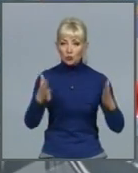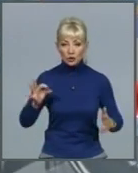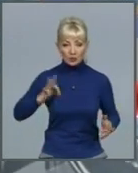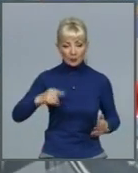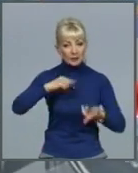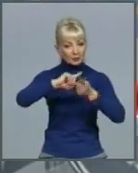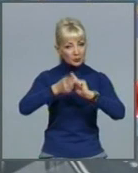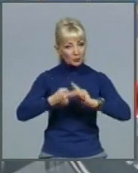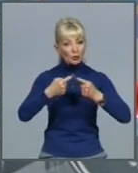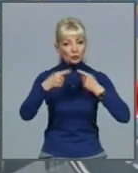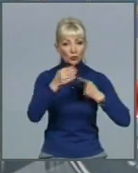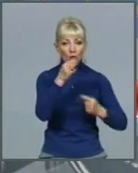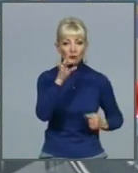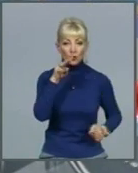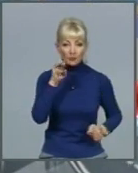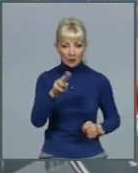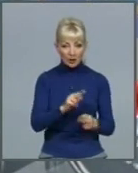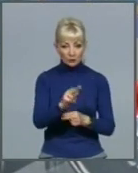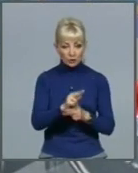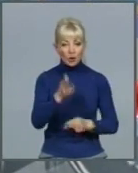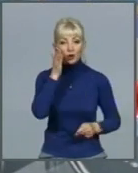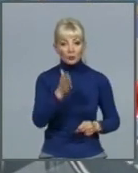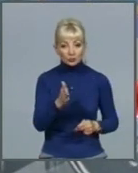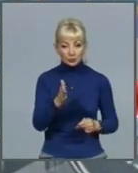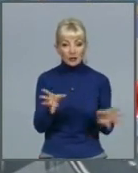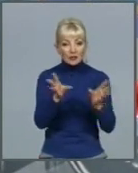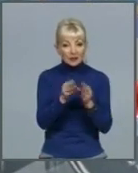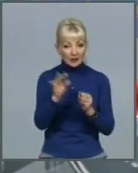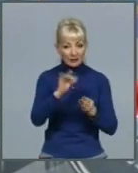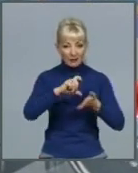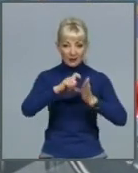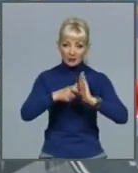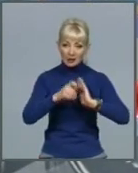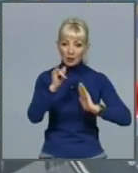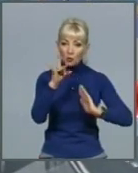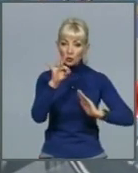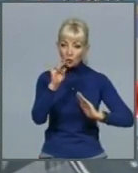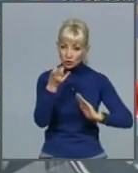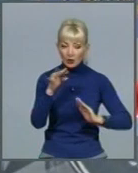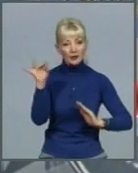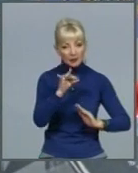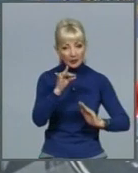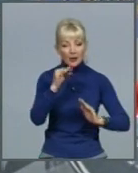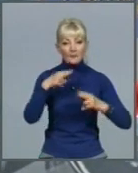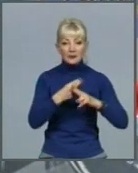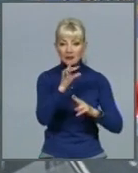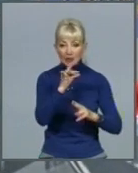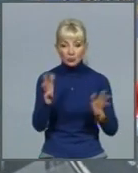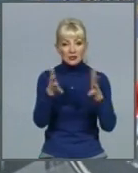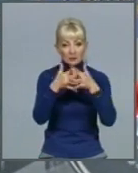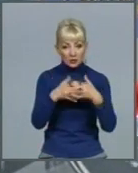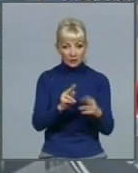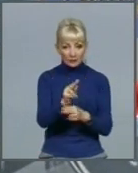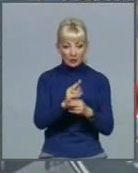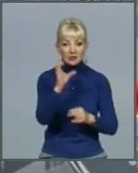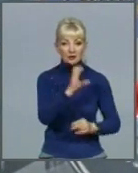формату навчання. Тобто будуть поєднуватися і класноурочна система, і технології змішаного навчання. З вересня, думаю, вони